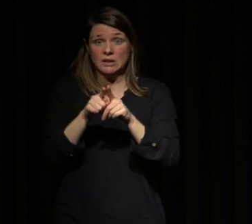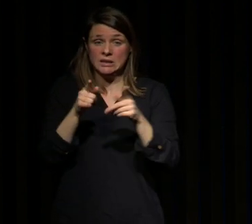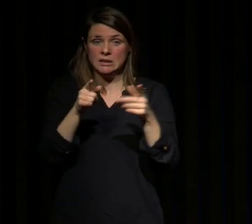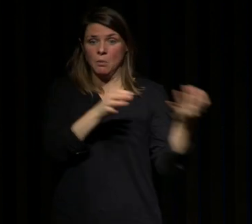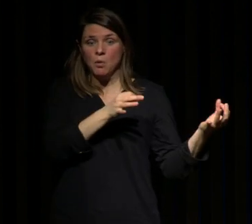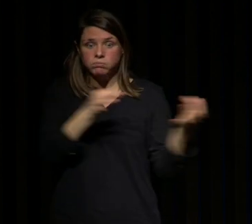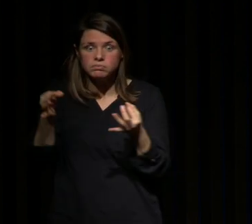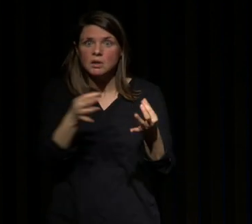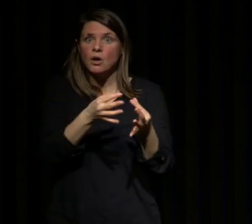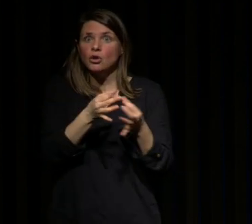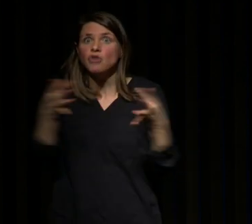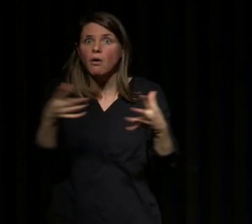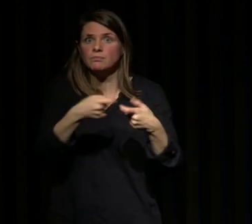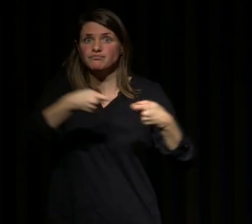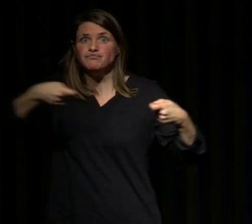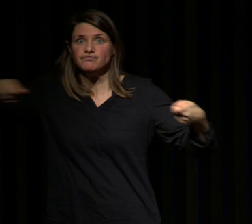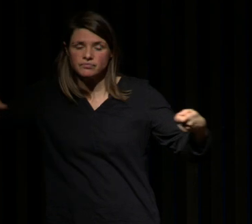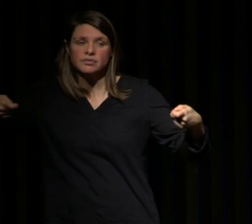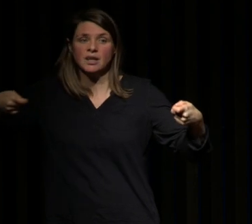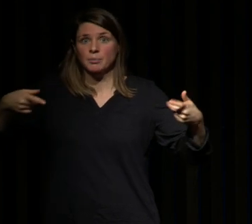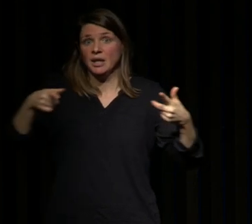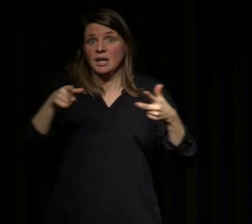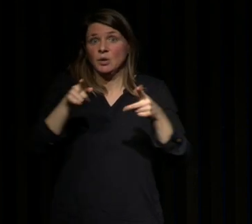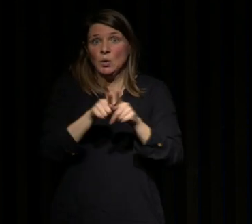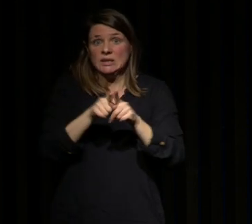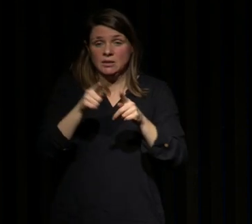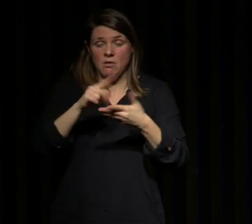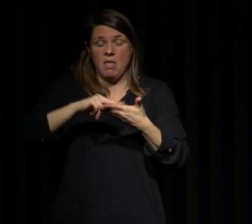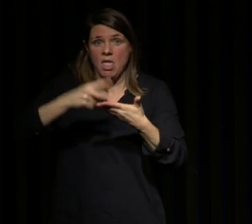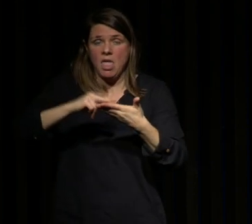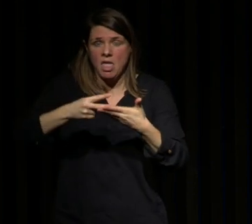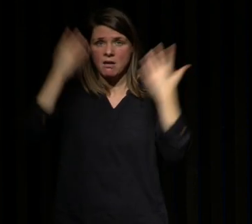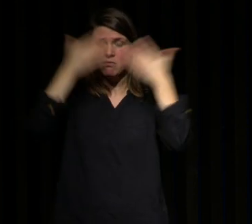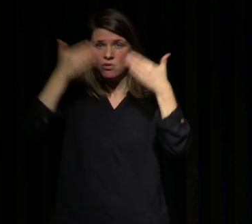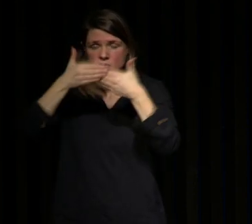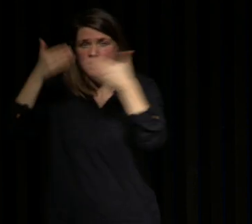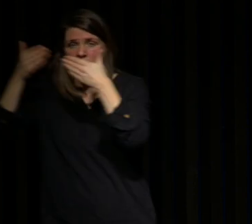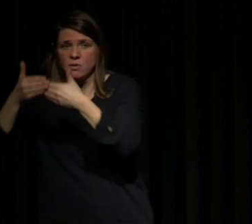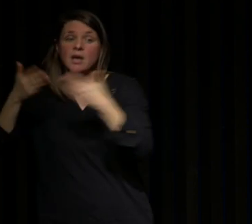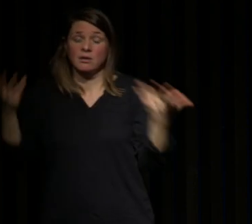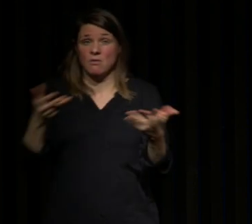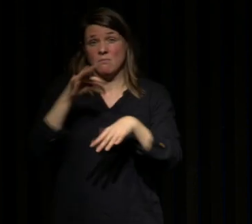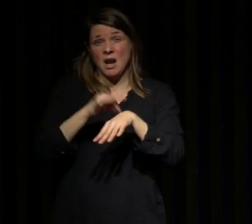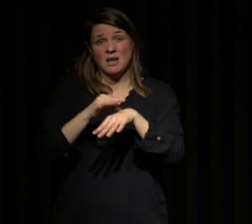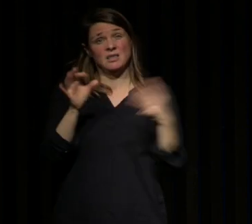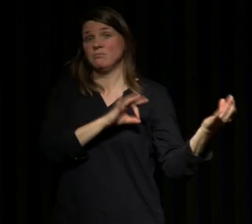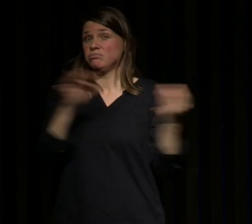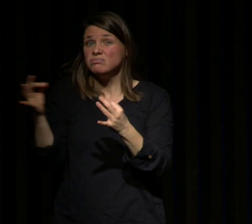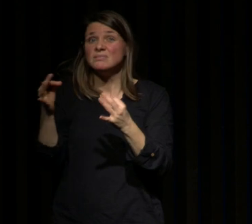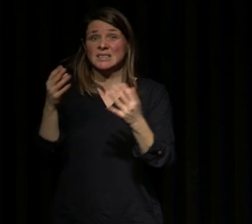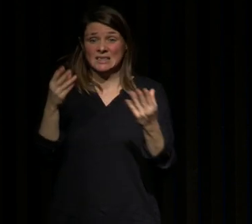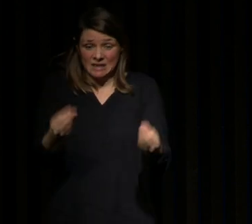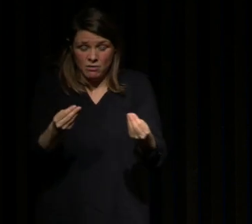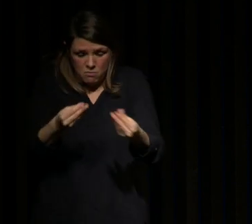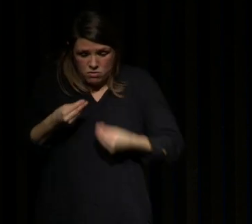dans le temps et le retentissement diurne donc on voit que cette maladie qui est très fréquente elle va impacter le